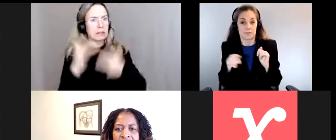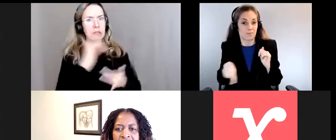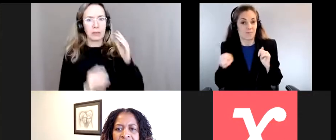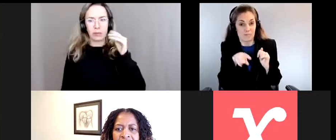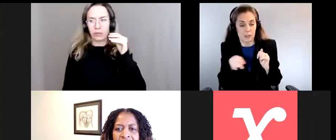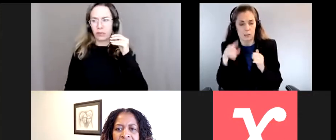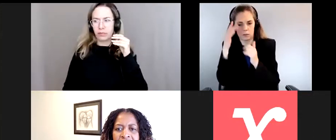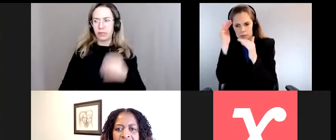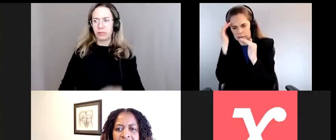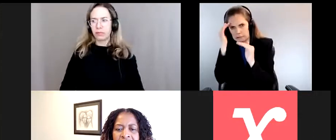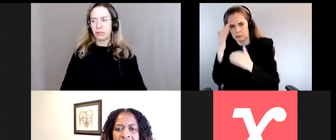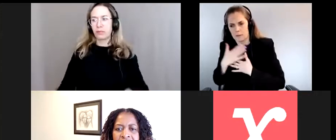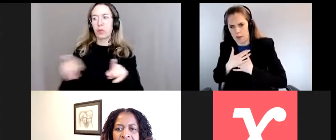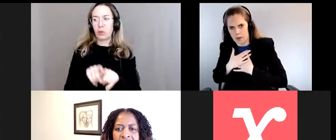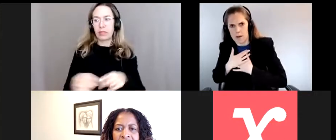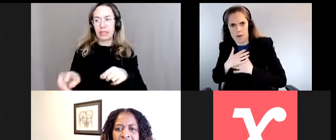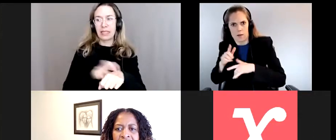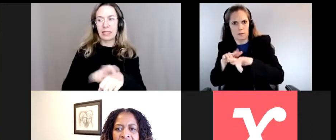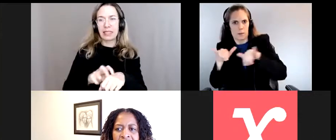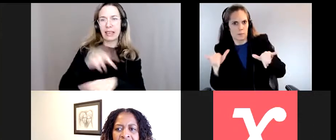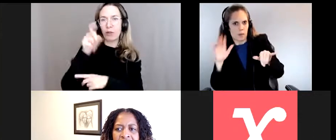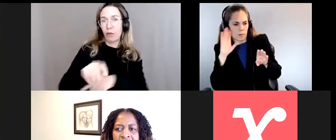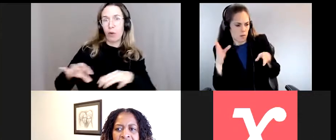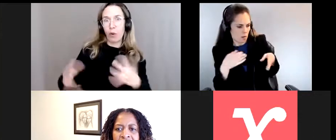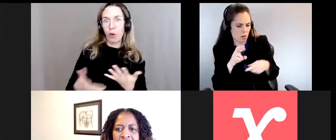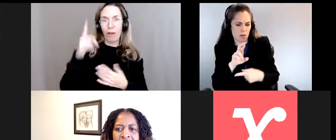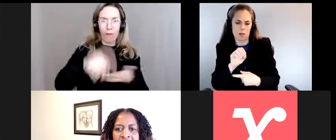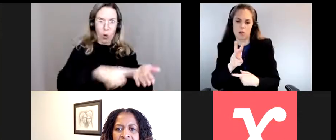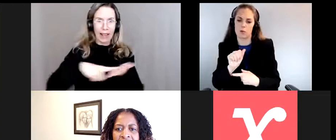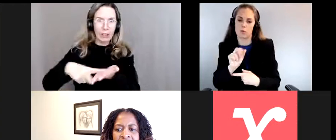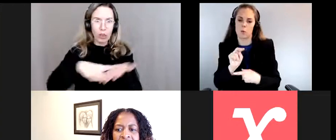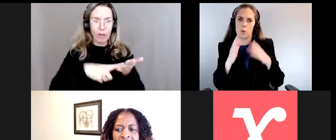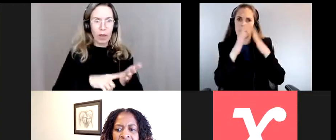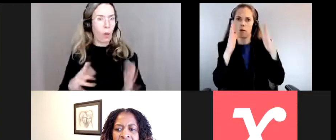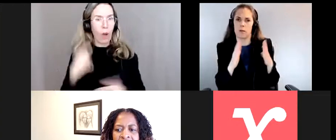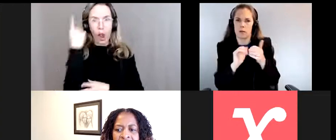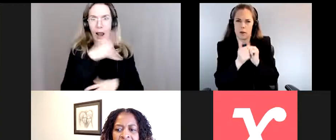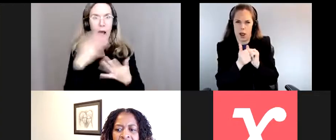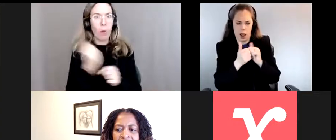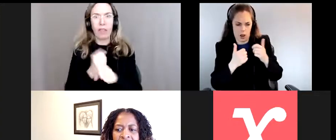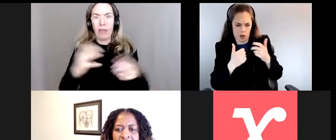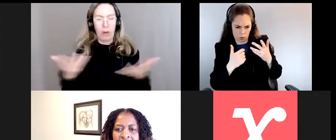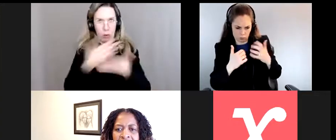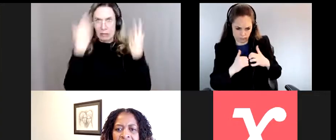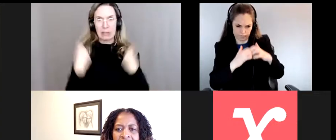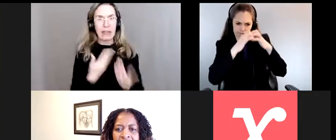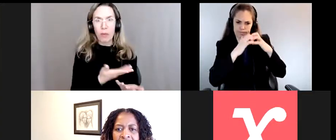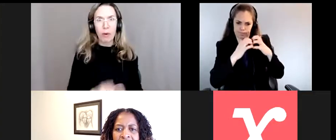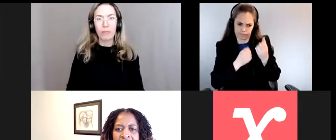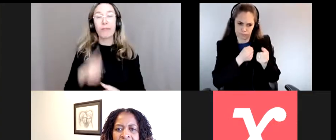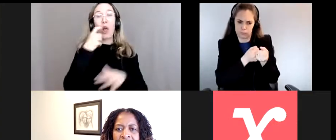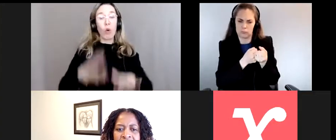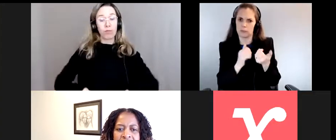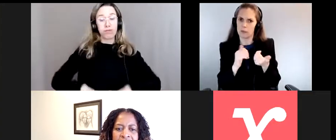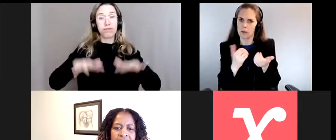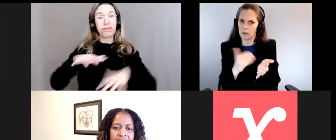Et à cela, s'ajoutait aussi le stress de savoir qu'il fallait qu'on rénove Rowan House s'ils ne savaient pas à quoi aller ressentir leur travail. Durant les inondations,